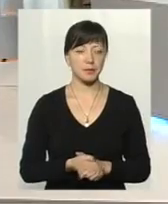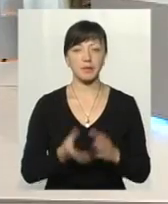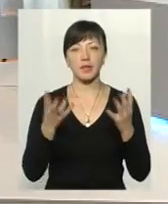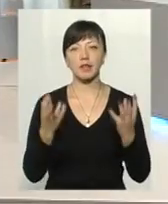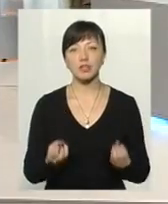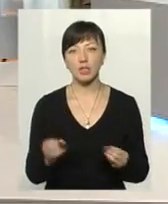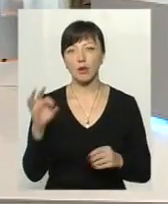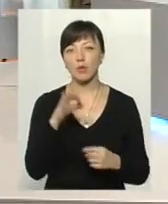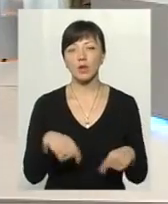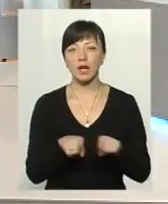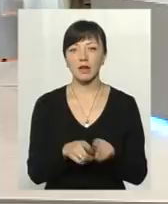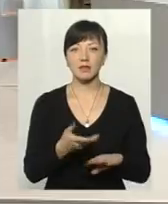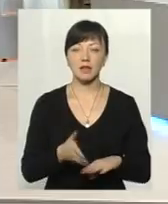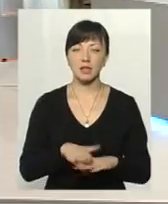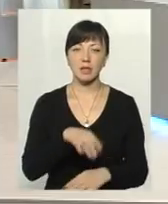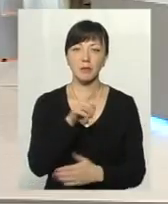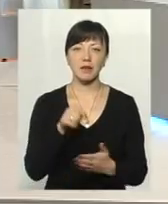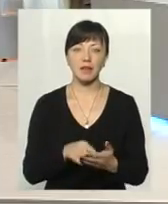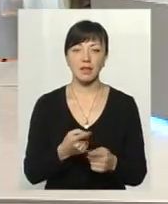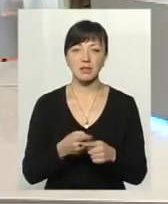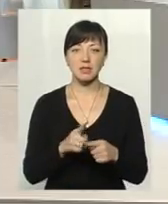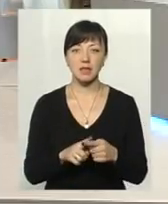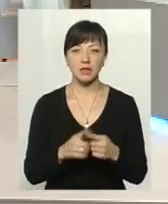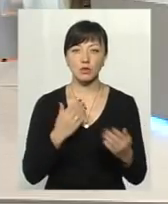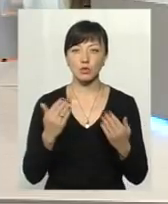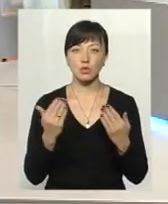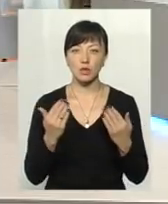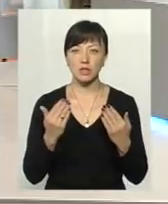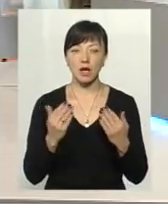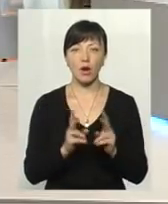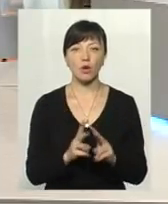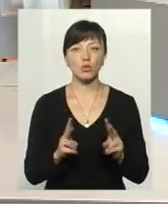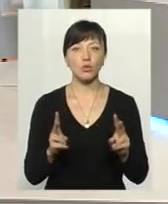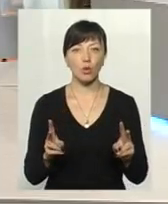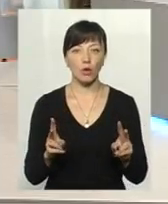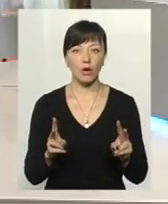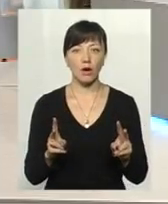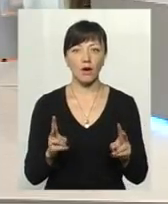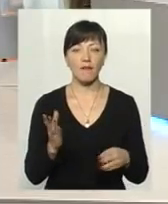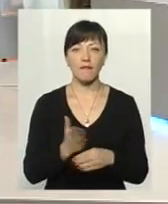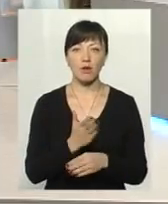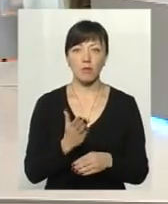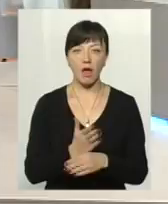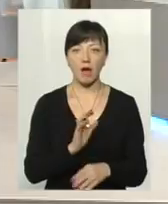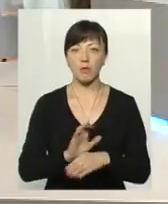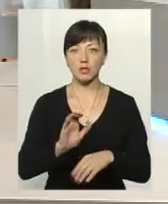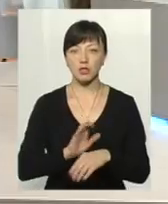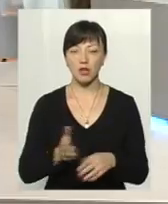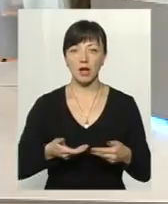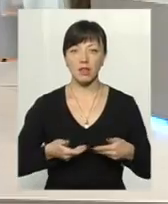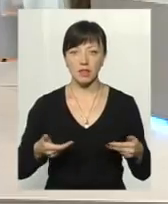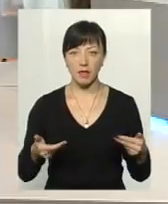ще, щодо таких складних питань, це одна з них стосується безпосередньо тих, хто виробляє і постачає нам